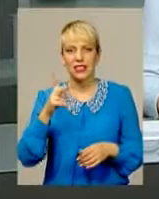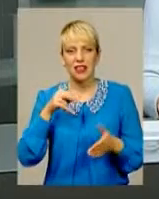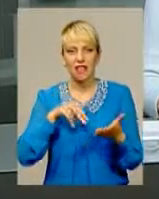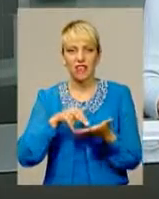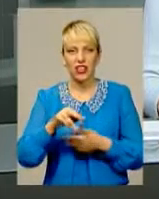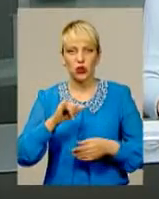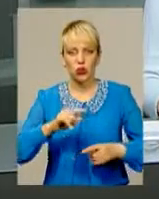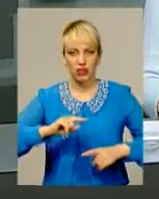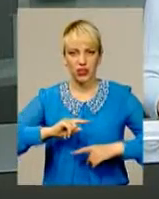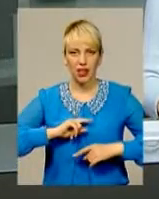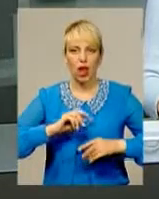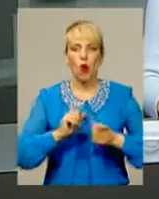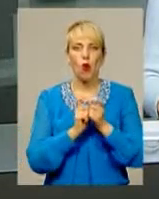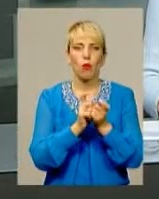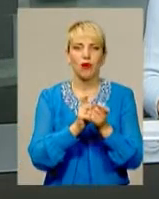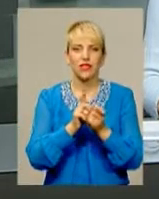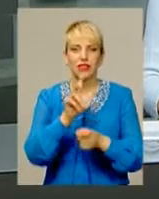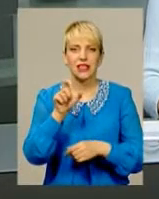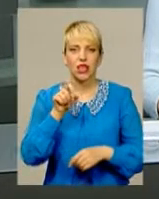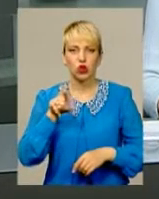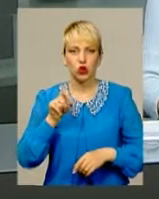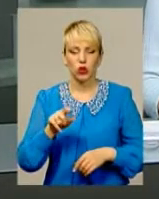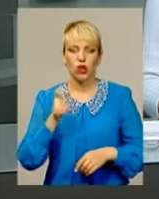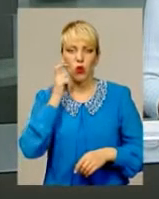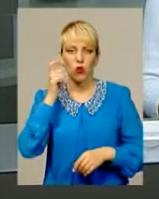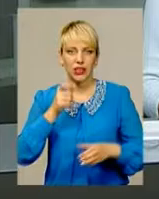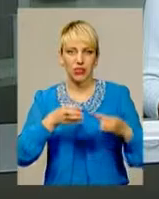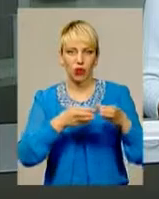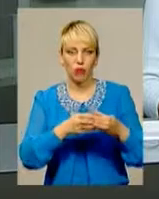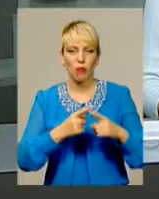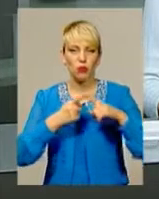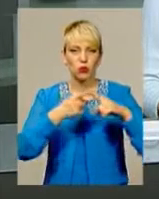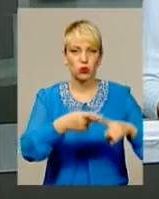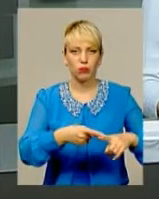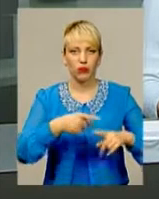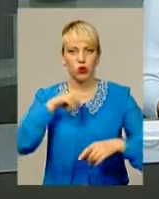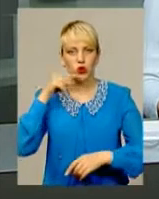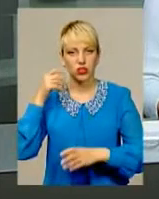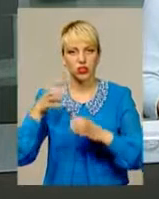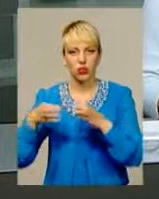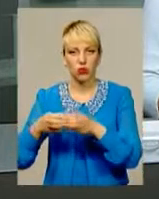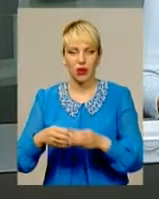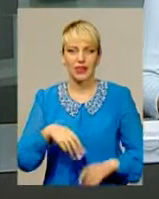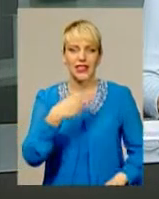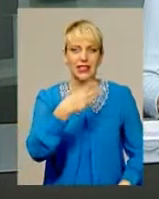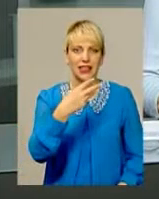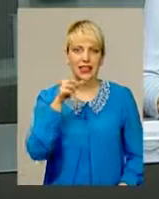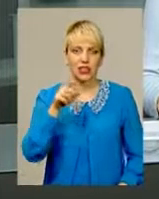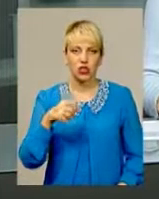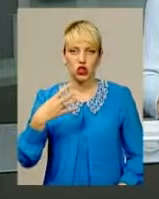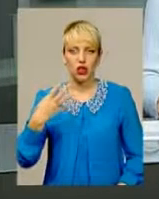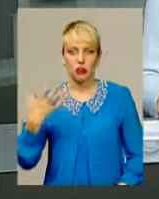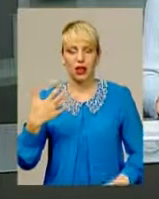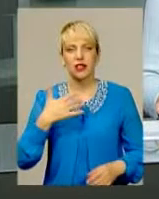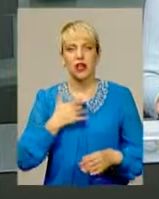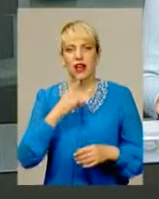У битві за олімпійське золото українська збірна поступилася російській з рахунком 30-45. Далі у нас на зв'язку з